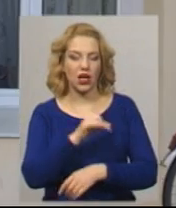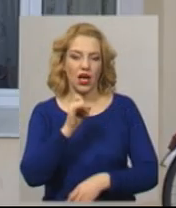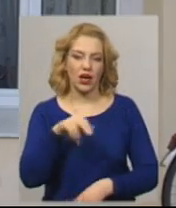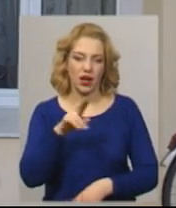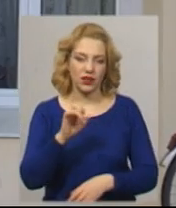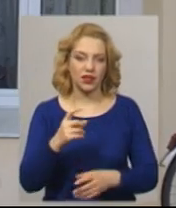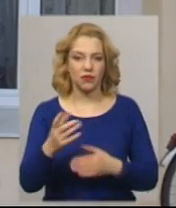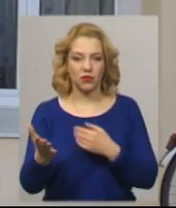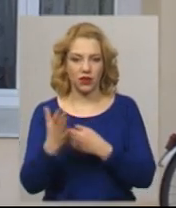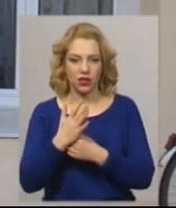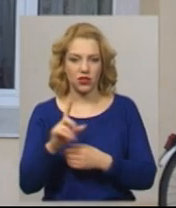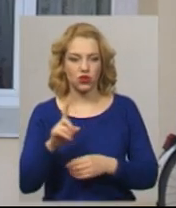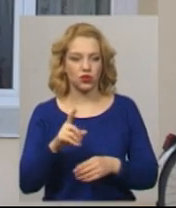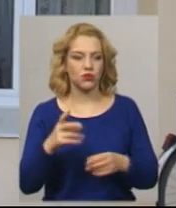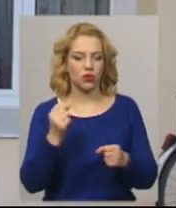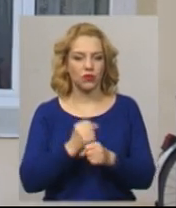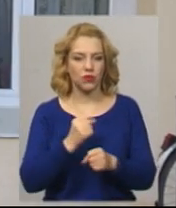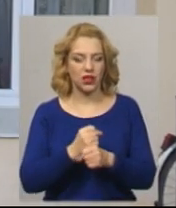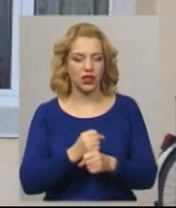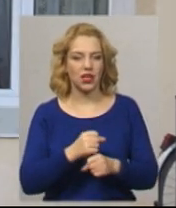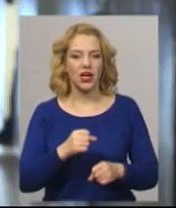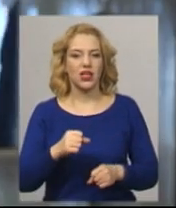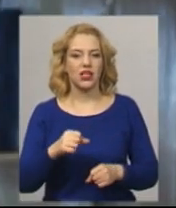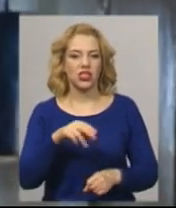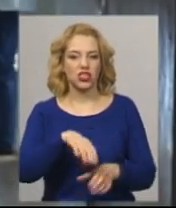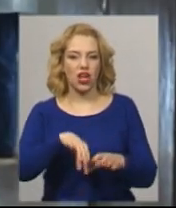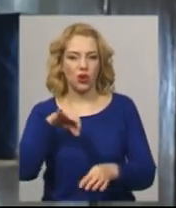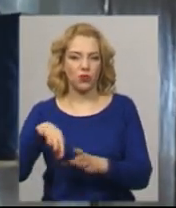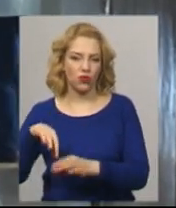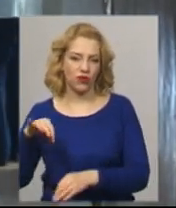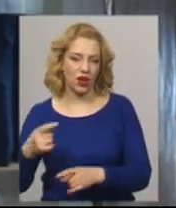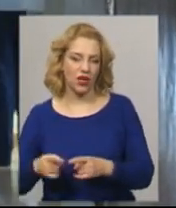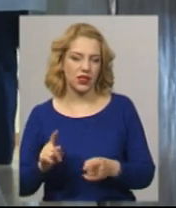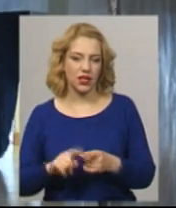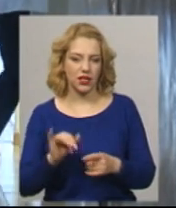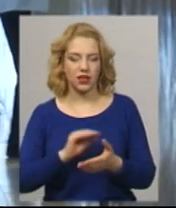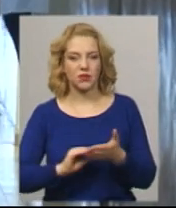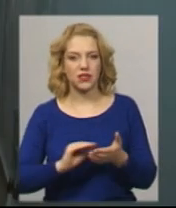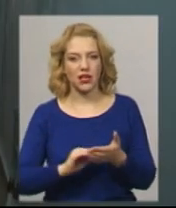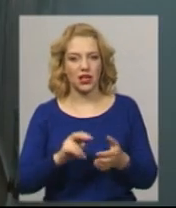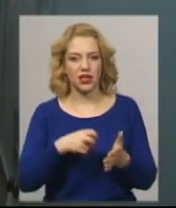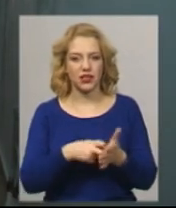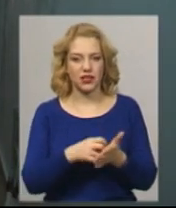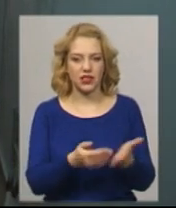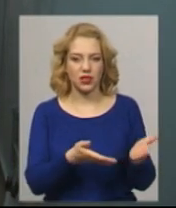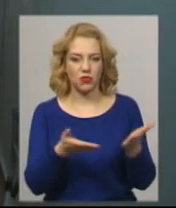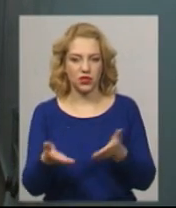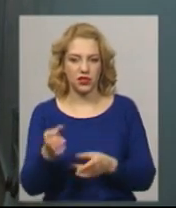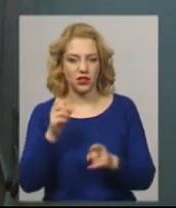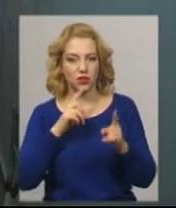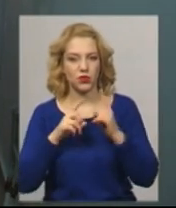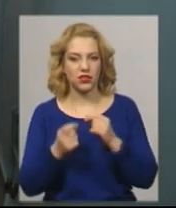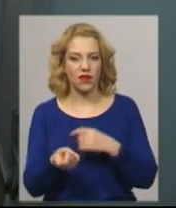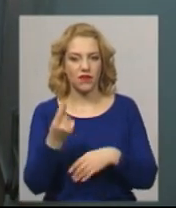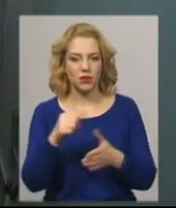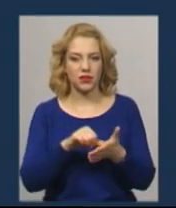жеребкування. Тому всім 28 структурним підрозділом НКП Центральна районна лікарня надіслала листи та запросила на збори. З'явилися представники